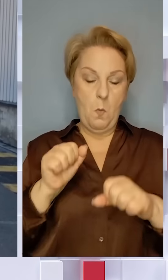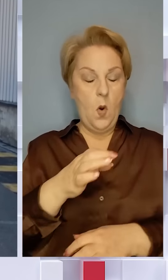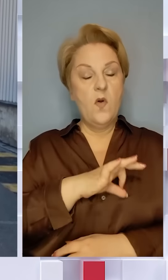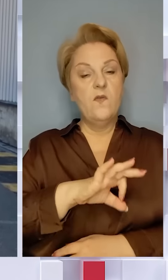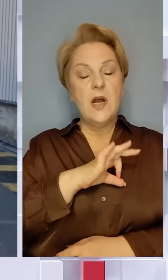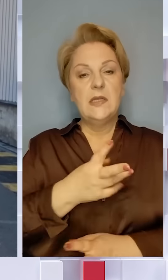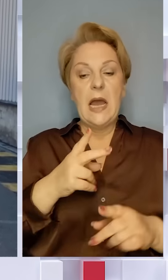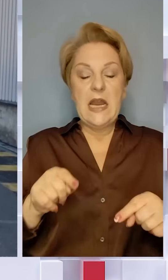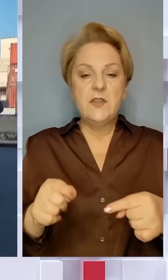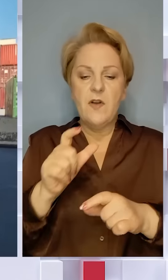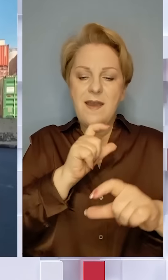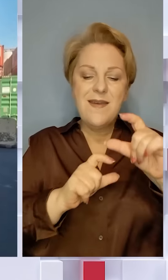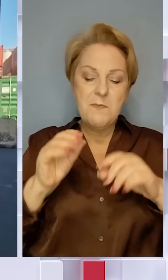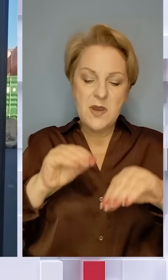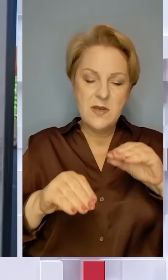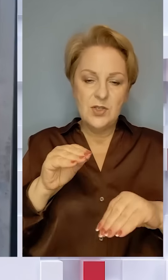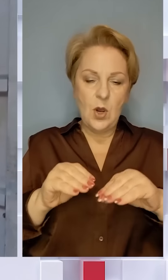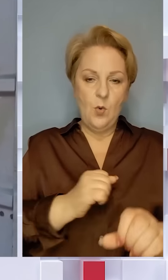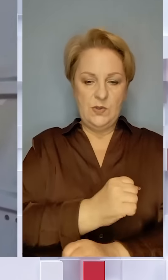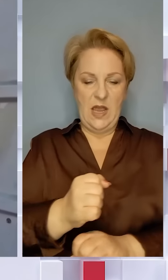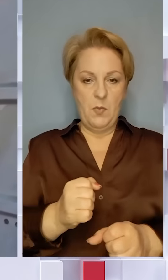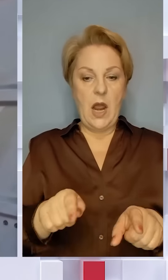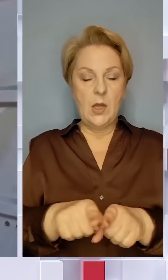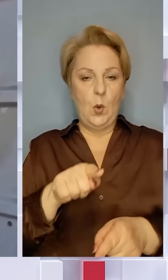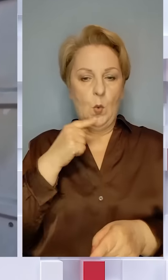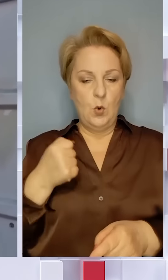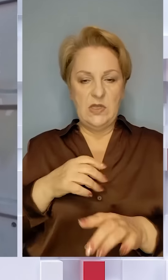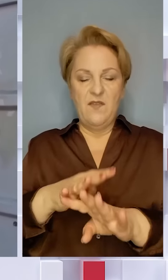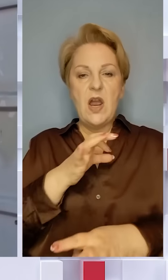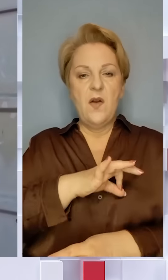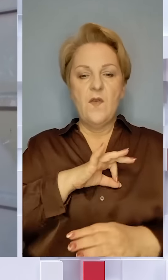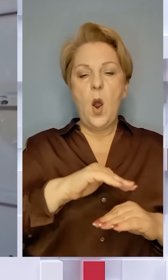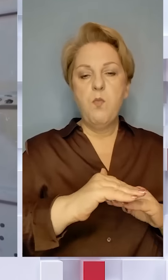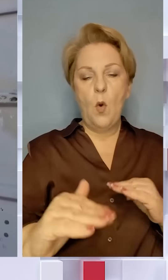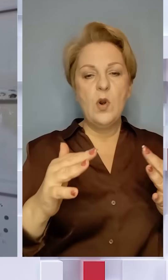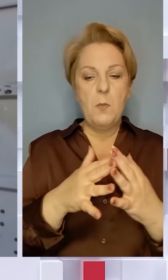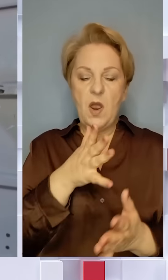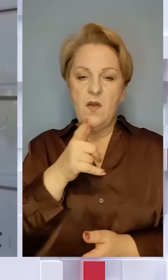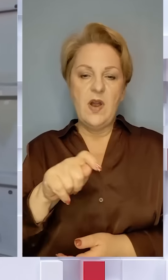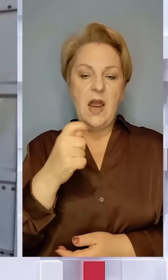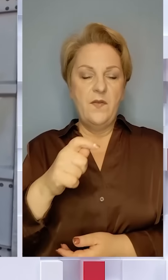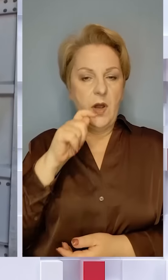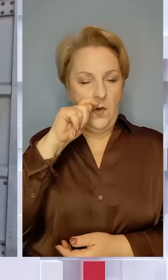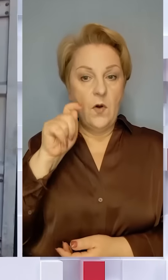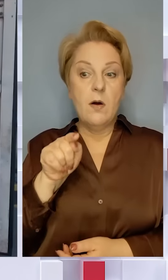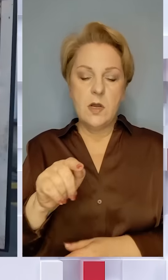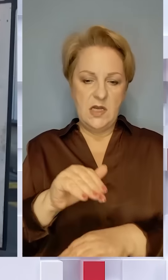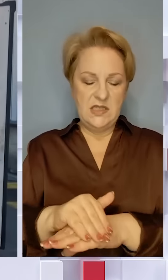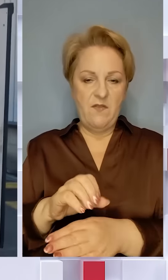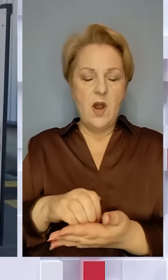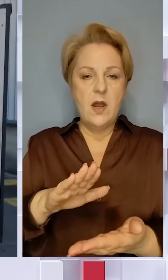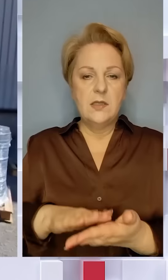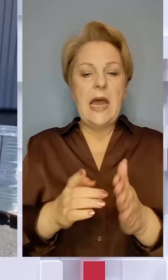використовувати для створення хімічної зброї. Таку російські війська застосовують на полі бою під час війни в Україні. І ці факти